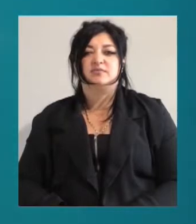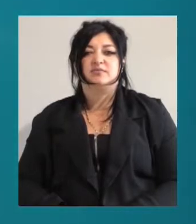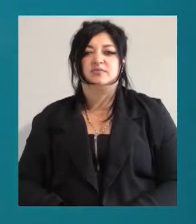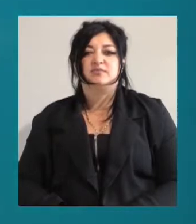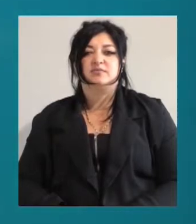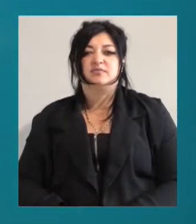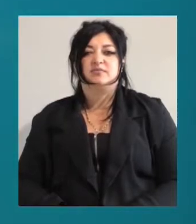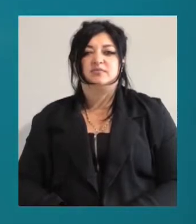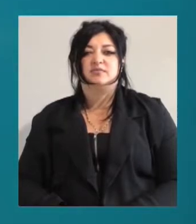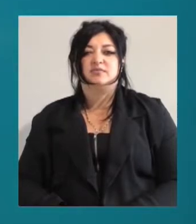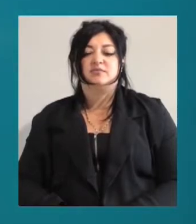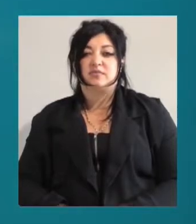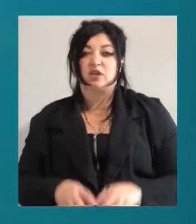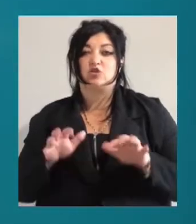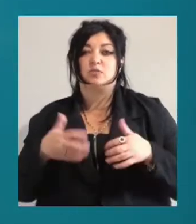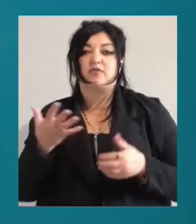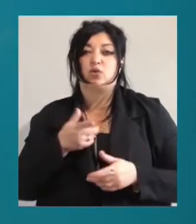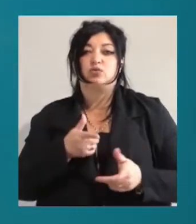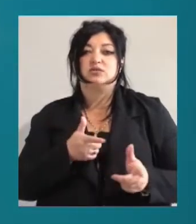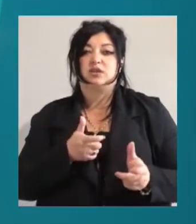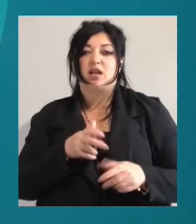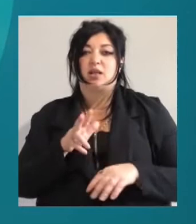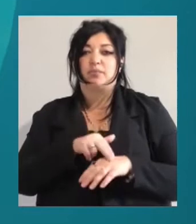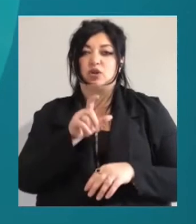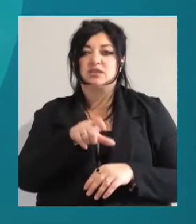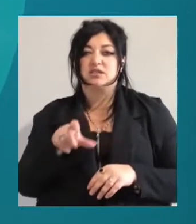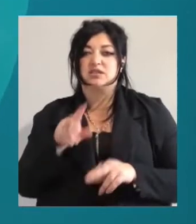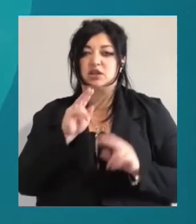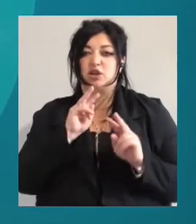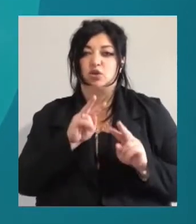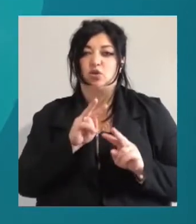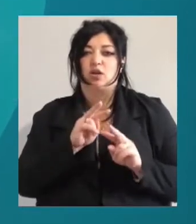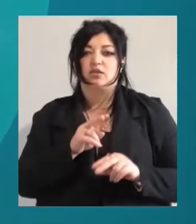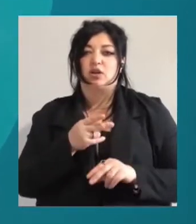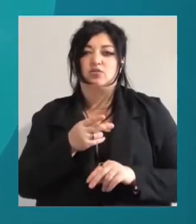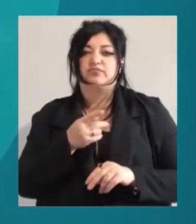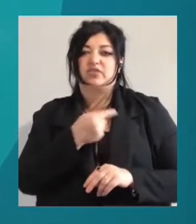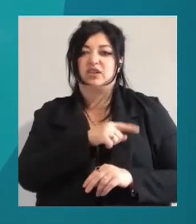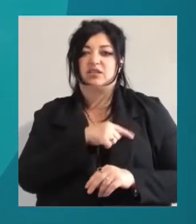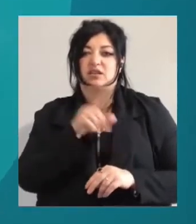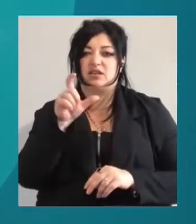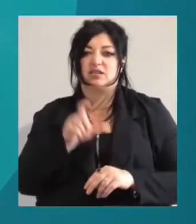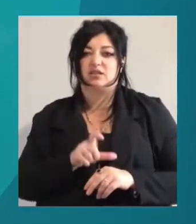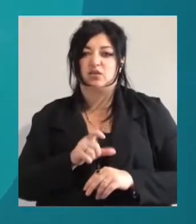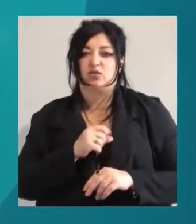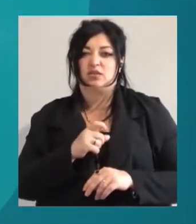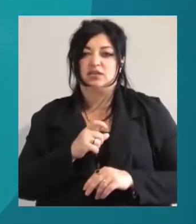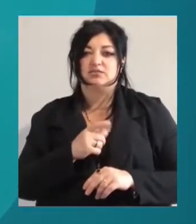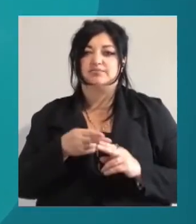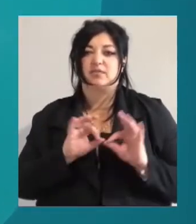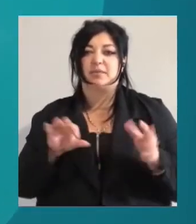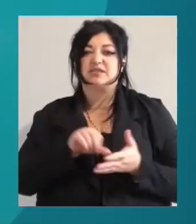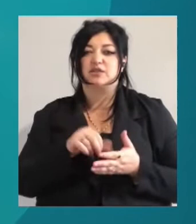Собаку, в якого стріляли поліцейські, доглядають в одній з ветеринарних клінік Одеси. Про це розповіла представниця громадської